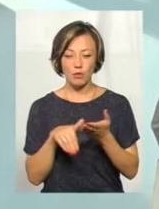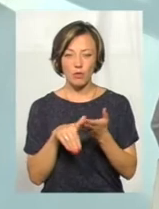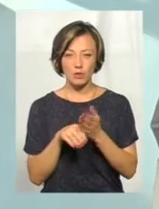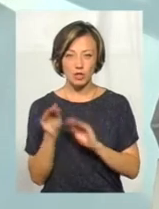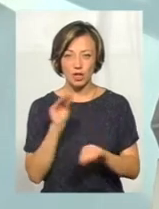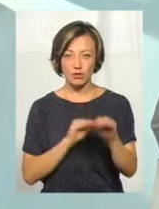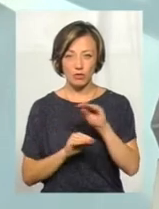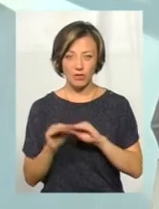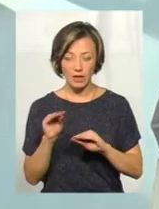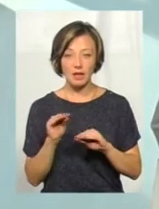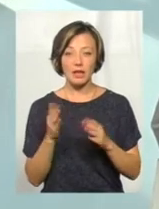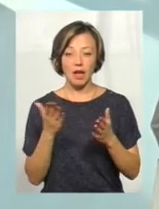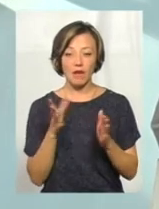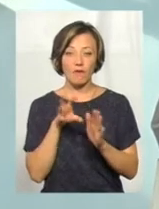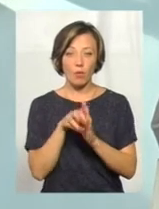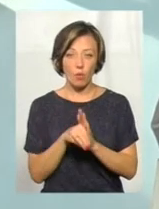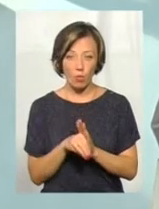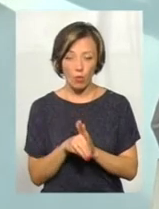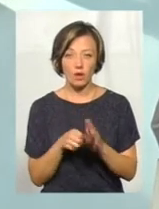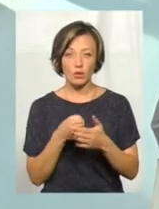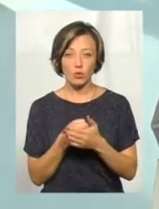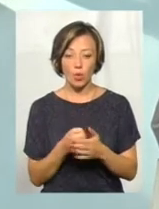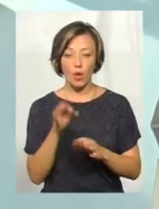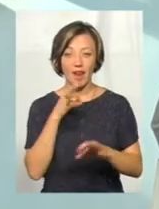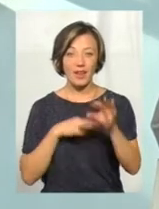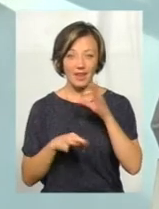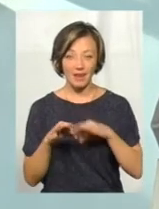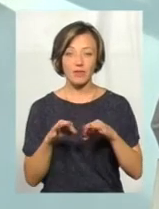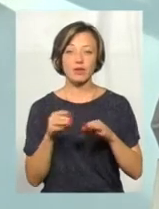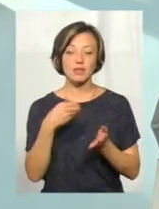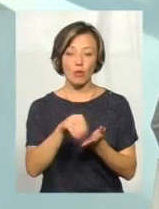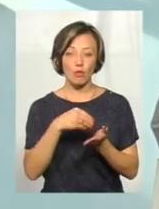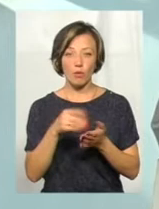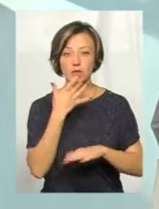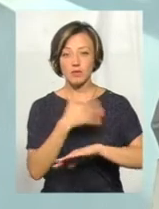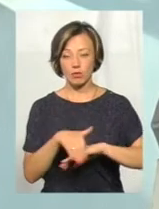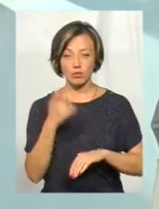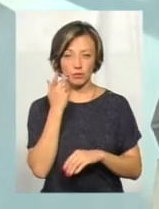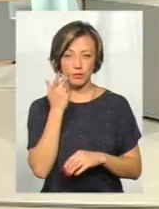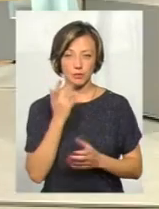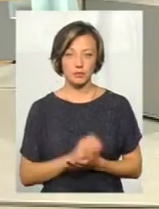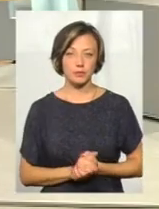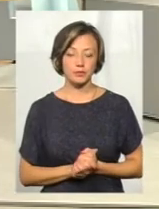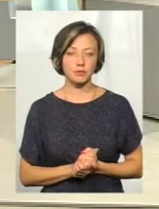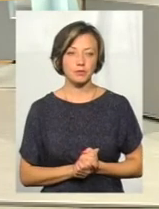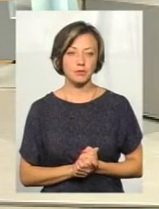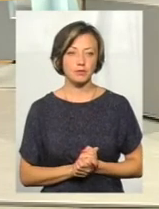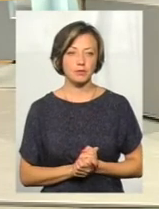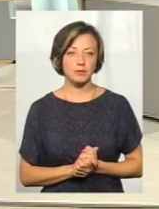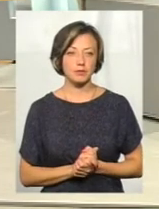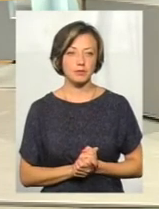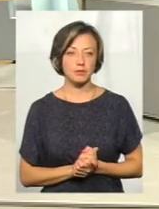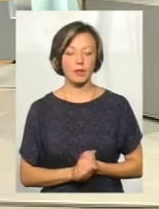речовини, які входять до складу ліків, вони закуповуються, як правило, за кордоном. Тобто